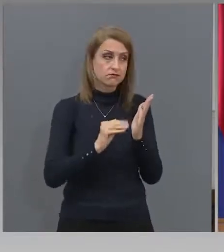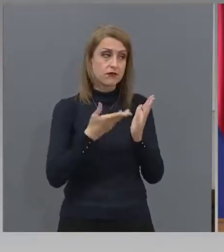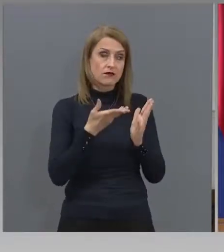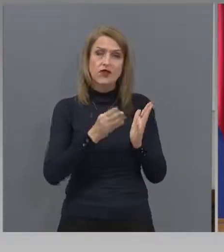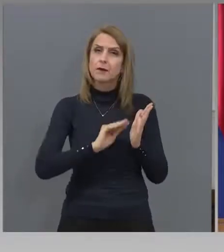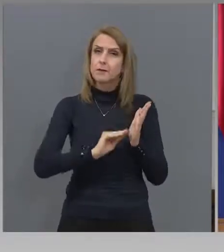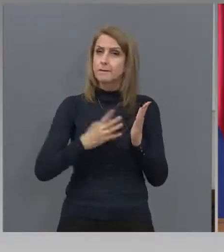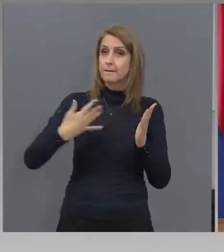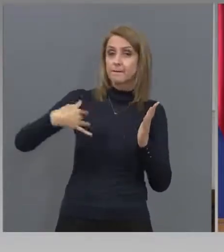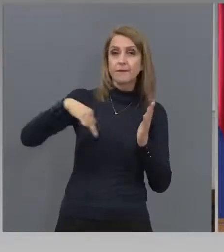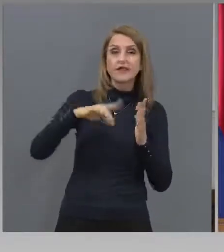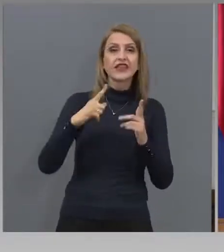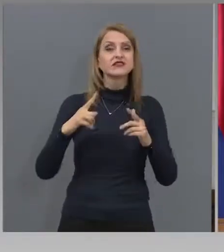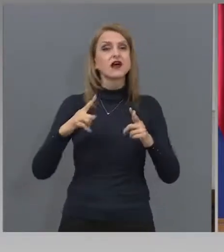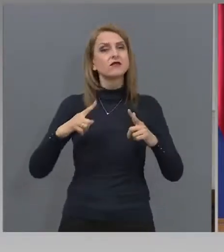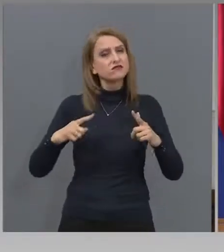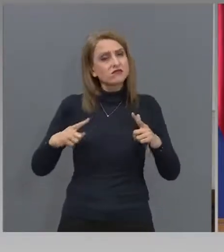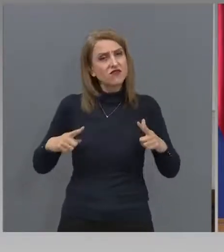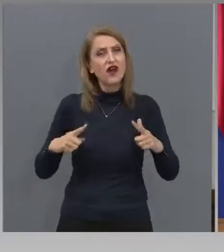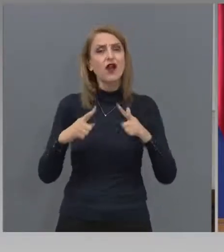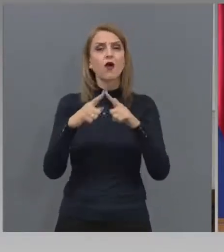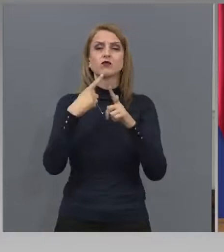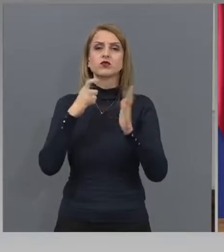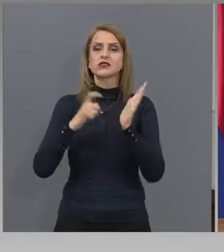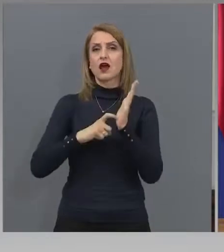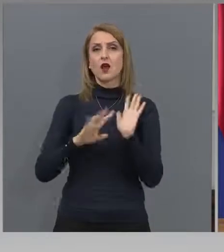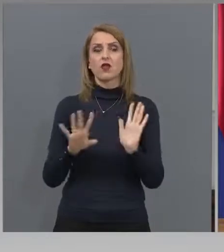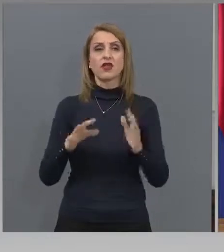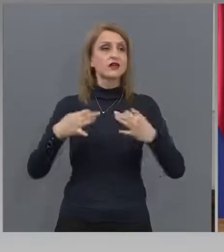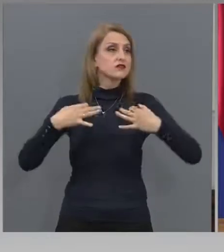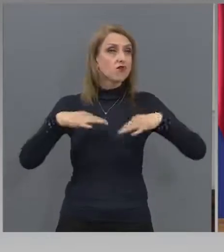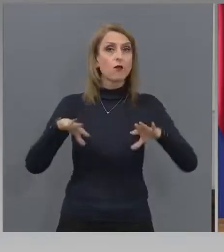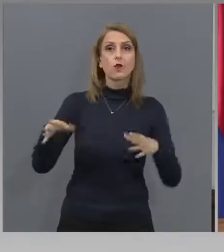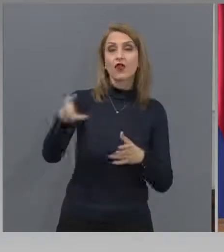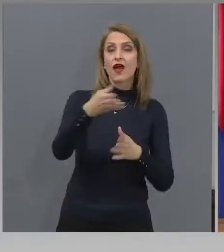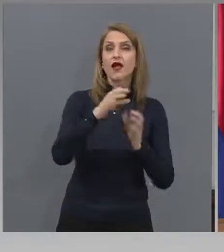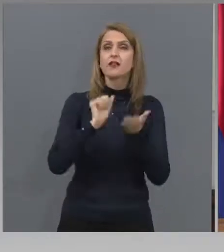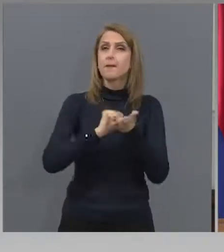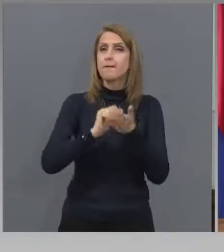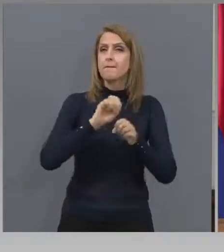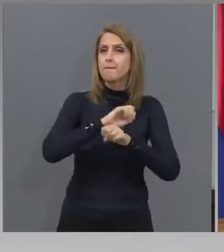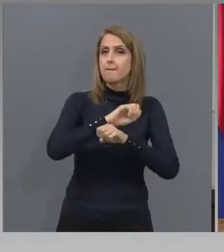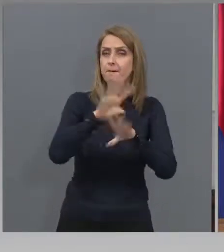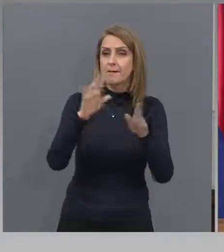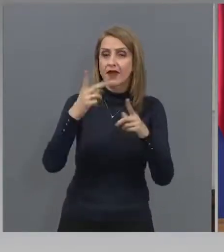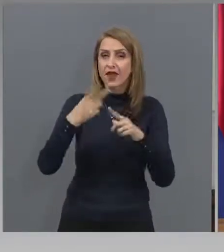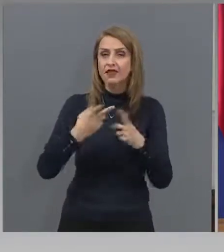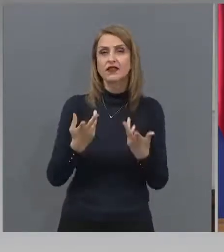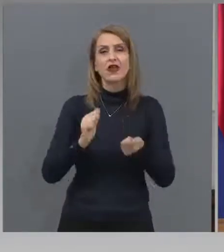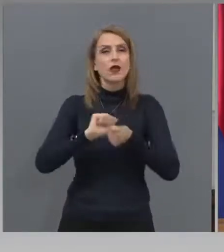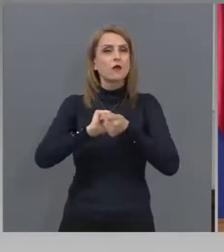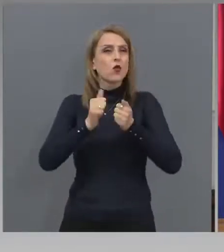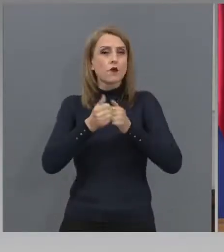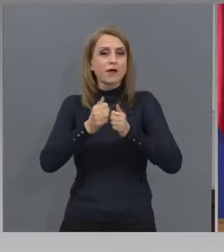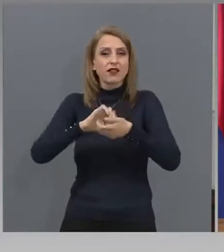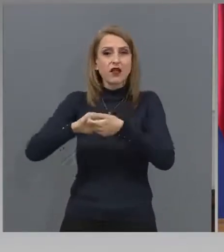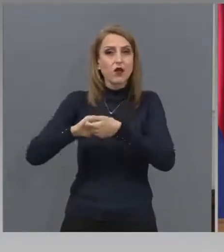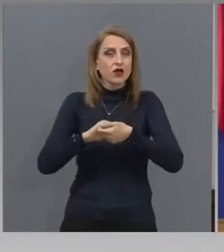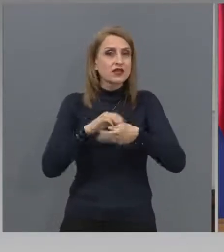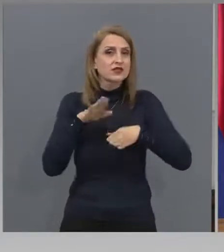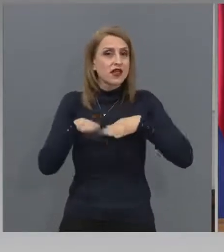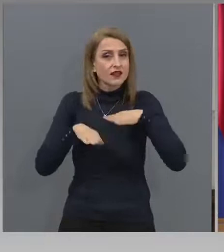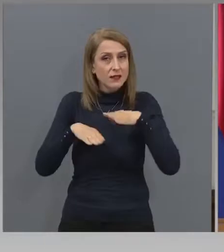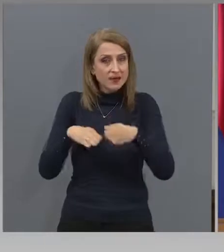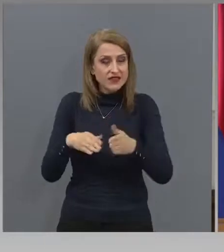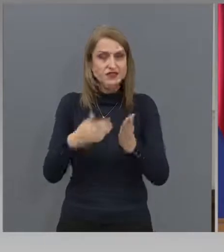върховността на закона, свободата на медиите, правилата държава, борбата с организираната престъпност. И